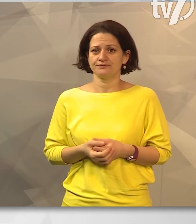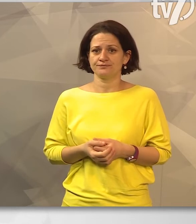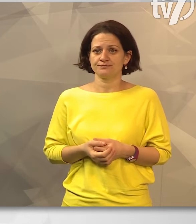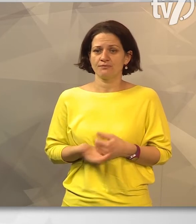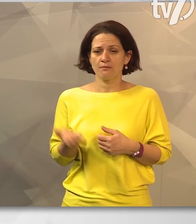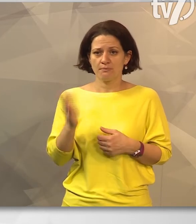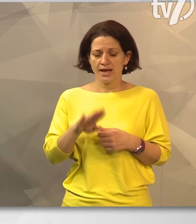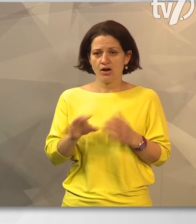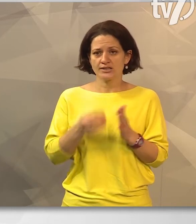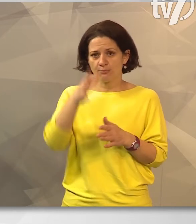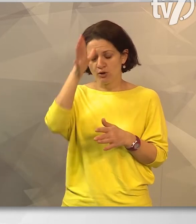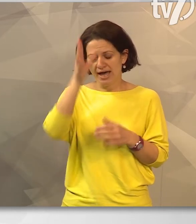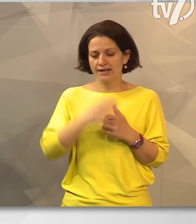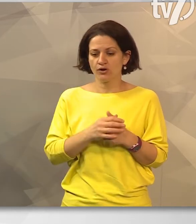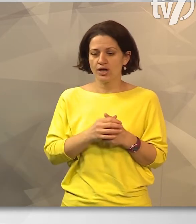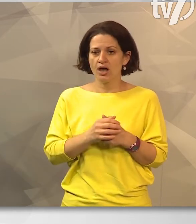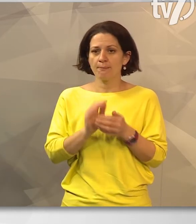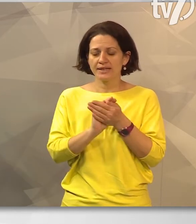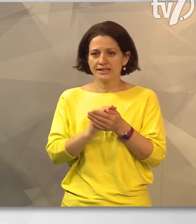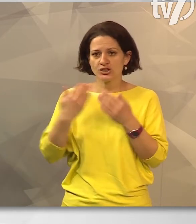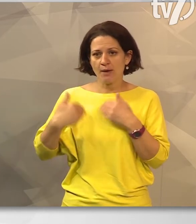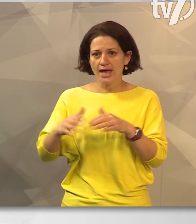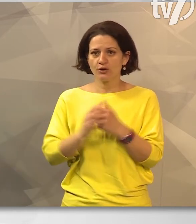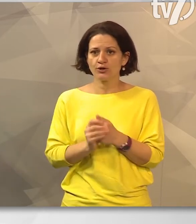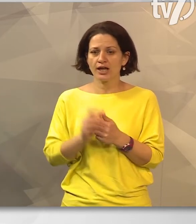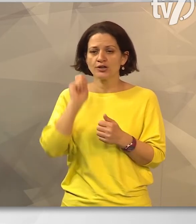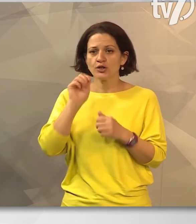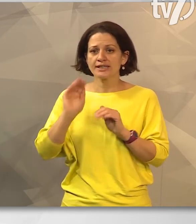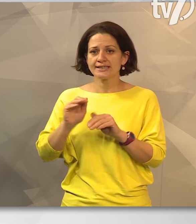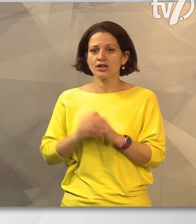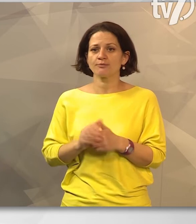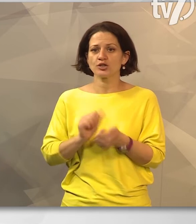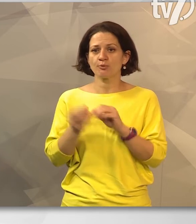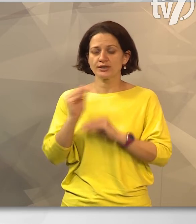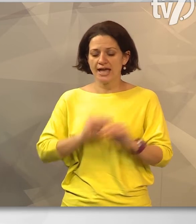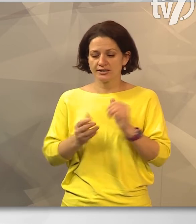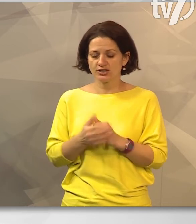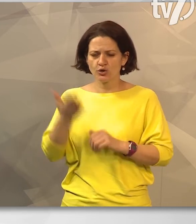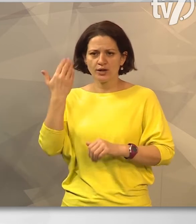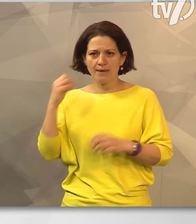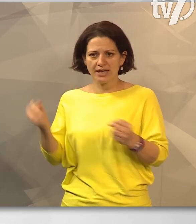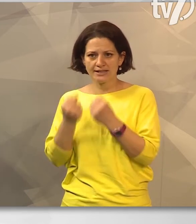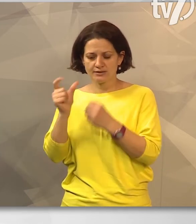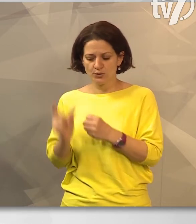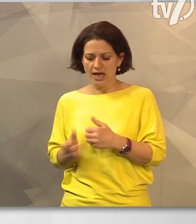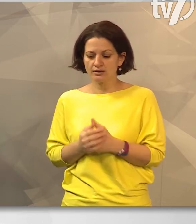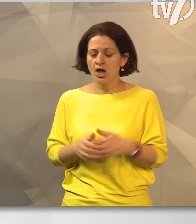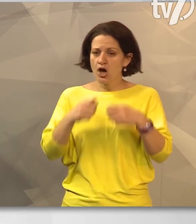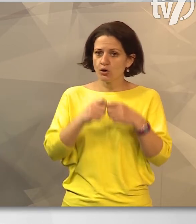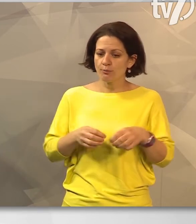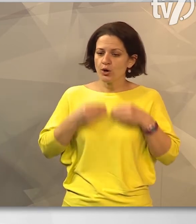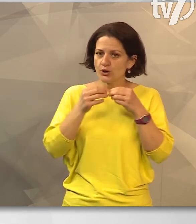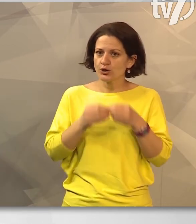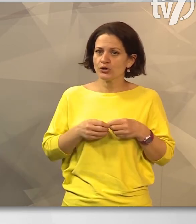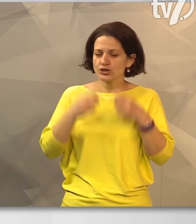Elhúny Szabó Károly a Békés Csabai előre női kézilabda sportegyesület korábbi edzője. A klub